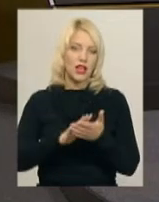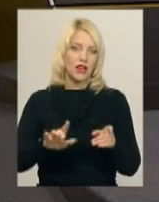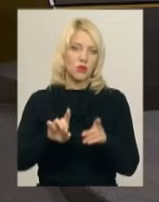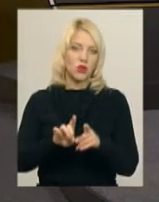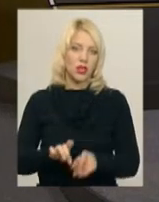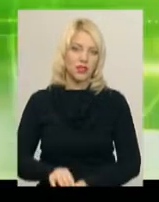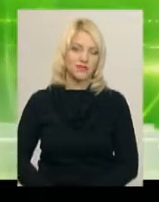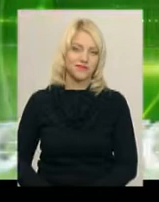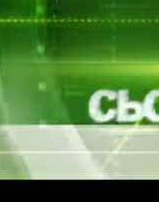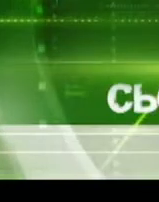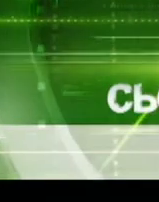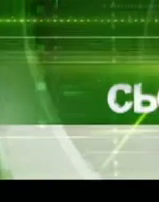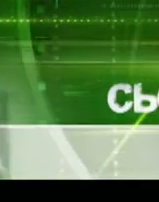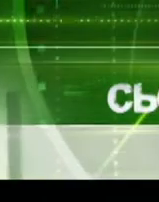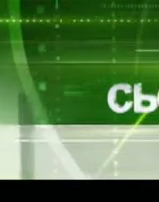таке.